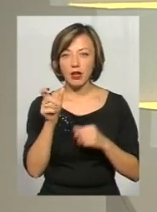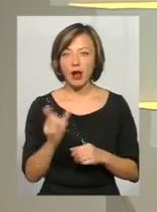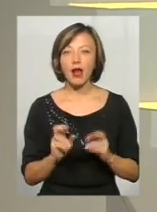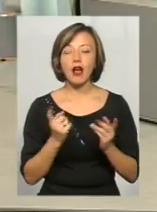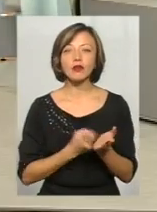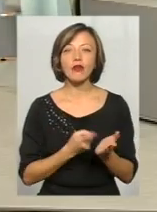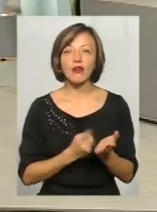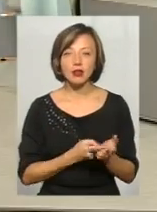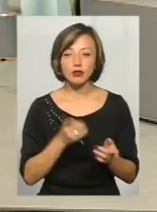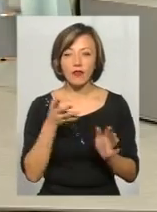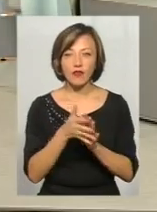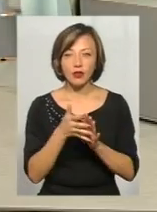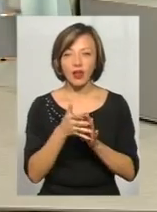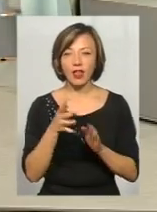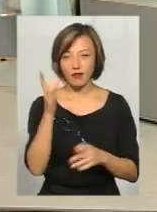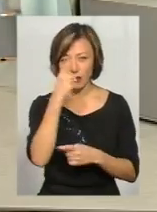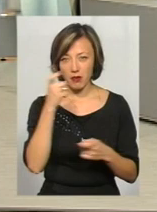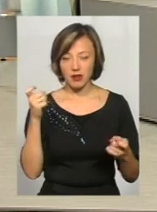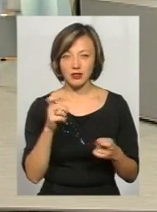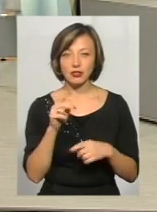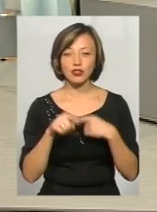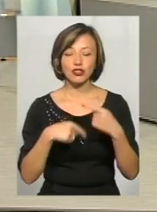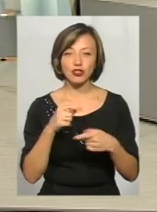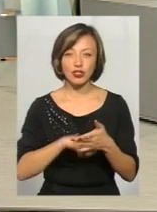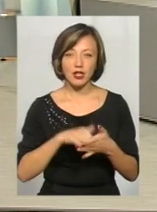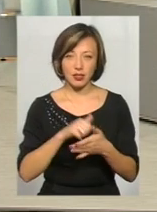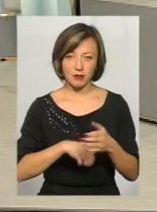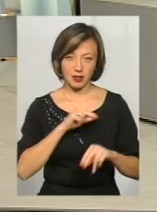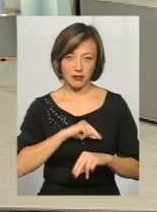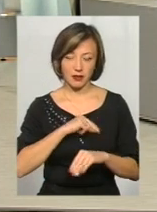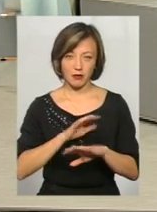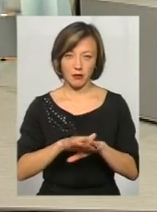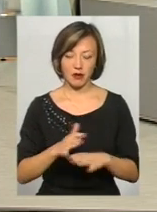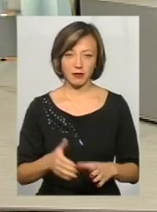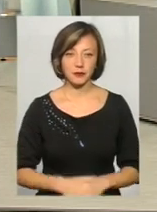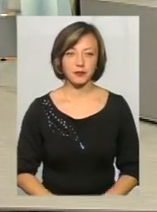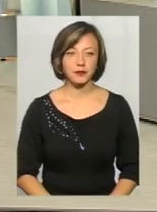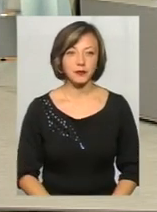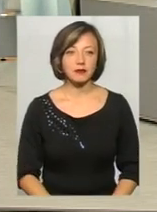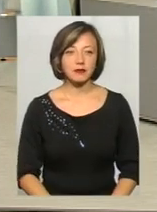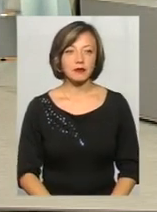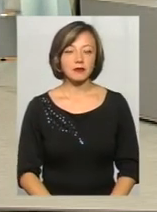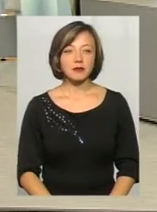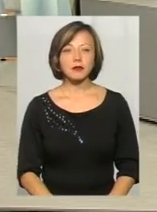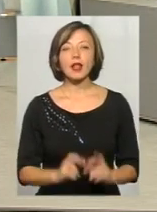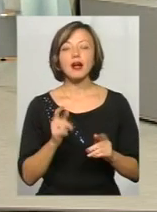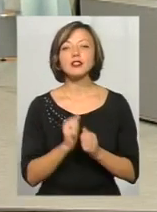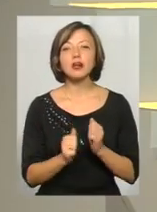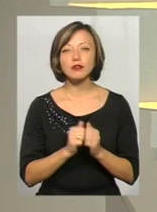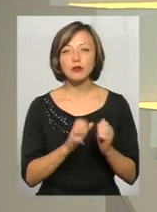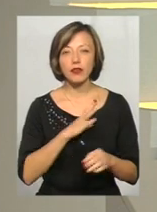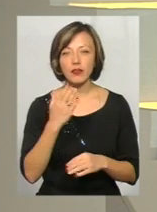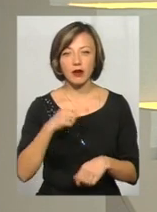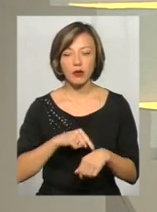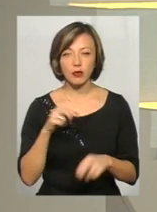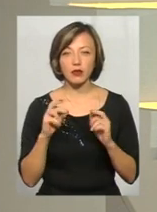А як же ж... Ну, скільки випадків було, коли повідомлялись про якийсь там витік даних? Як це часто було? От як ви на це